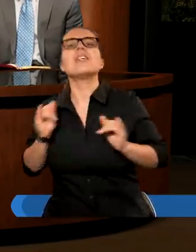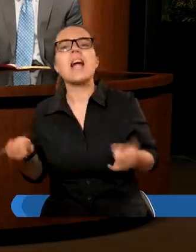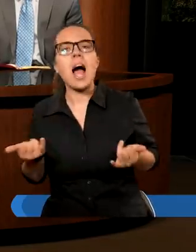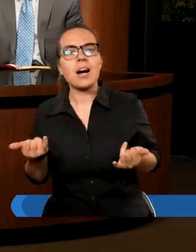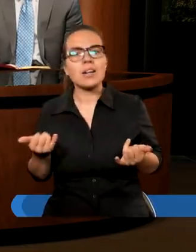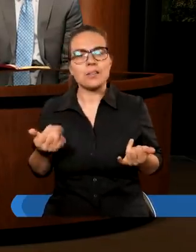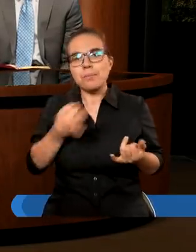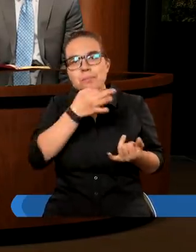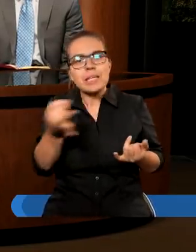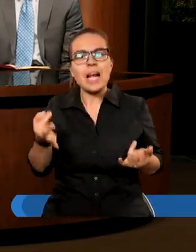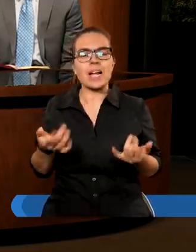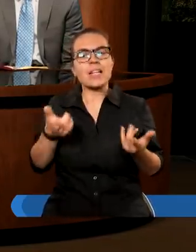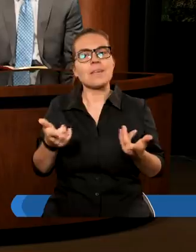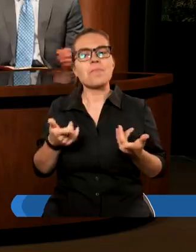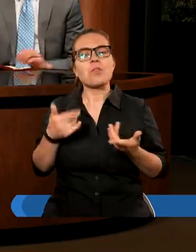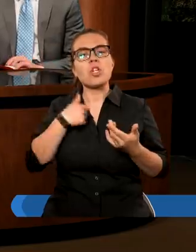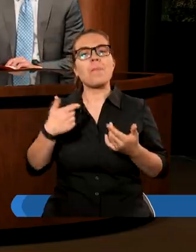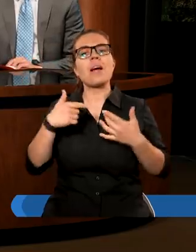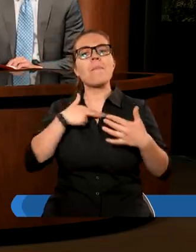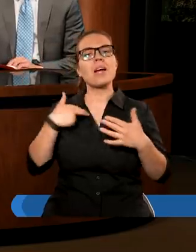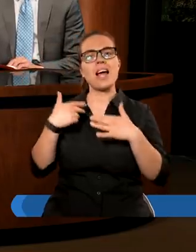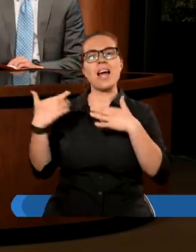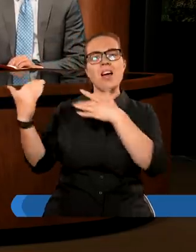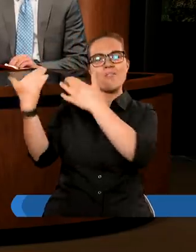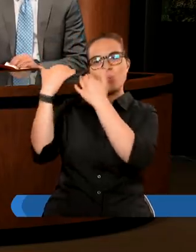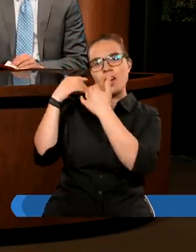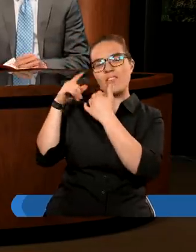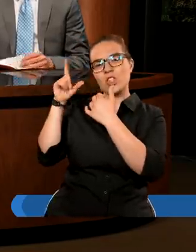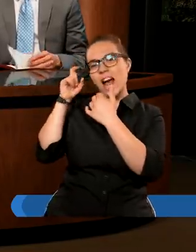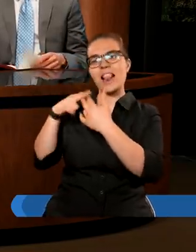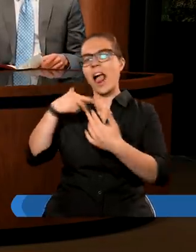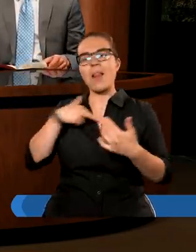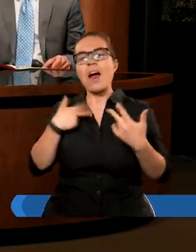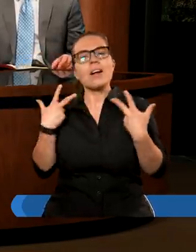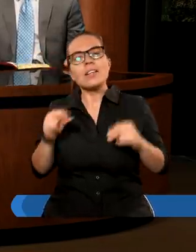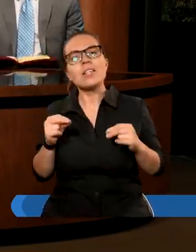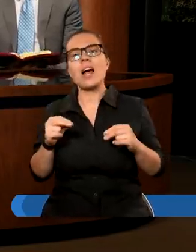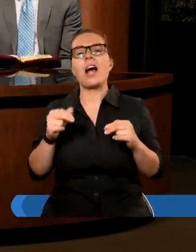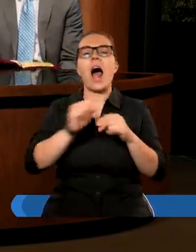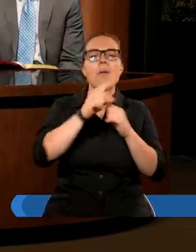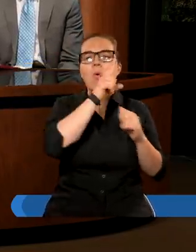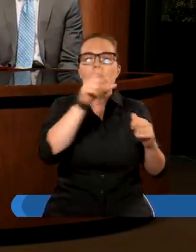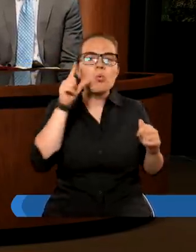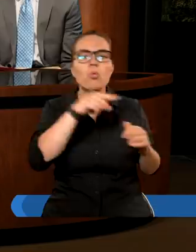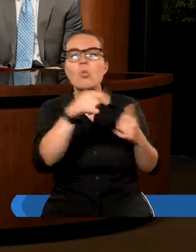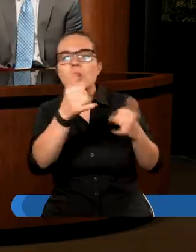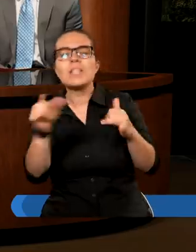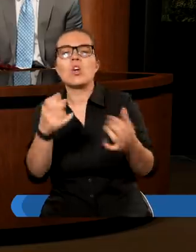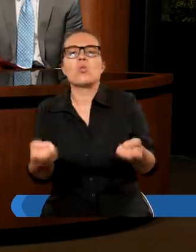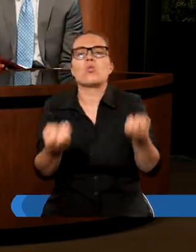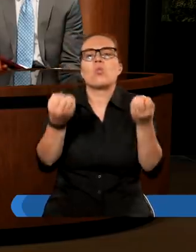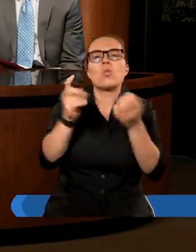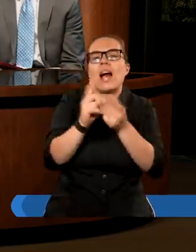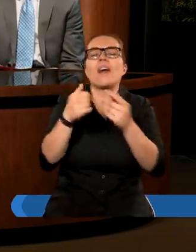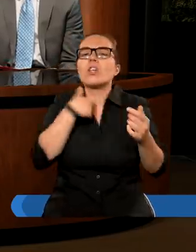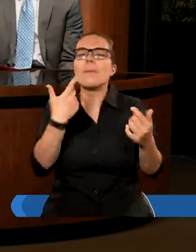wywierający nawet ogromny wpływ na człowieka nie tylko pewnego rodzaju nauki, ale różnego rodzaju fałszywe znaki, cuda, które